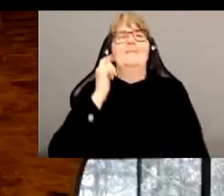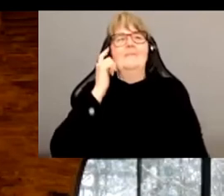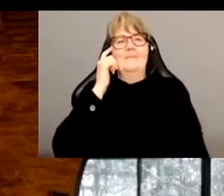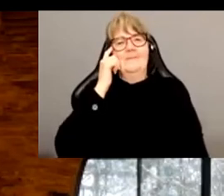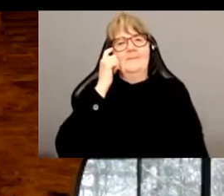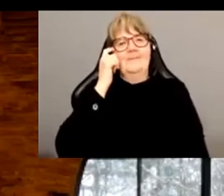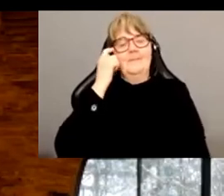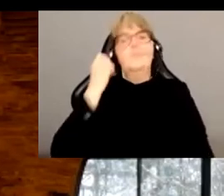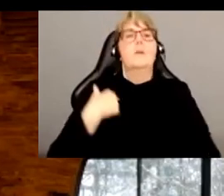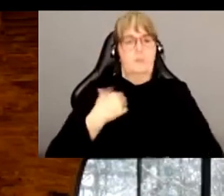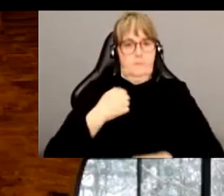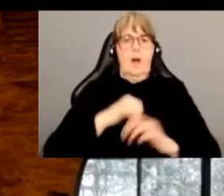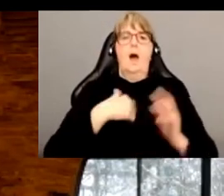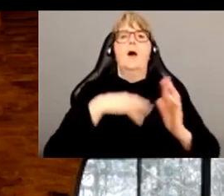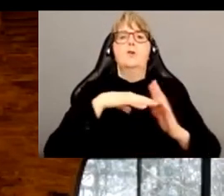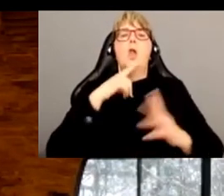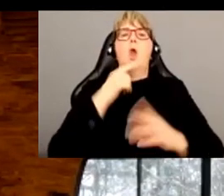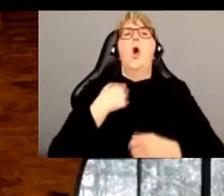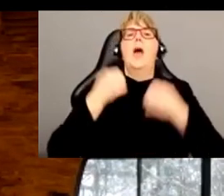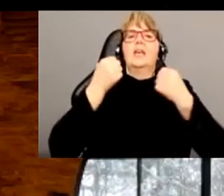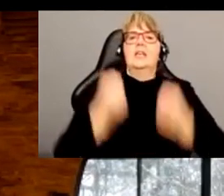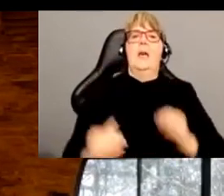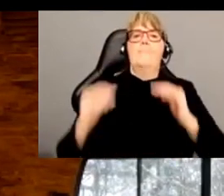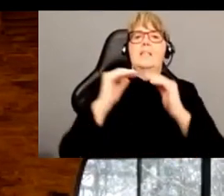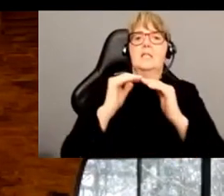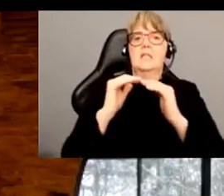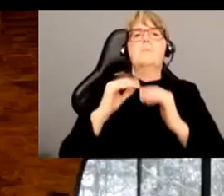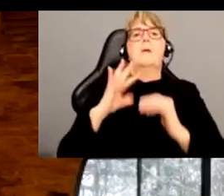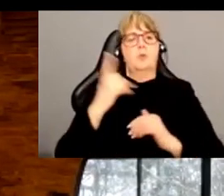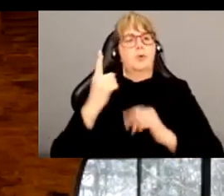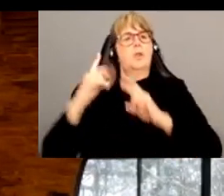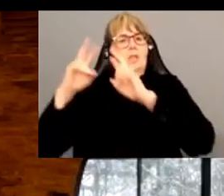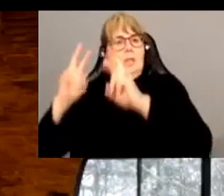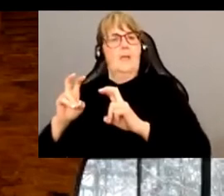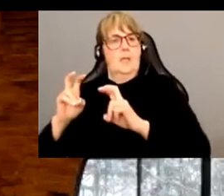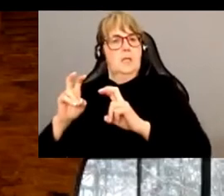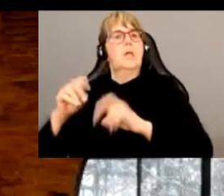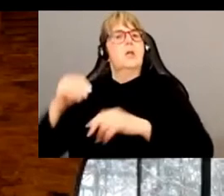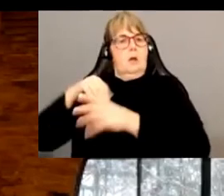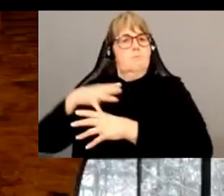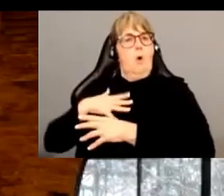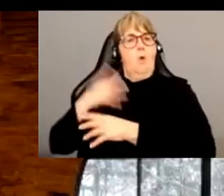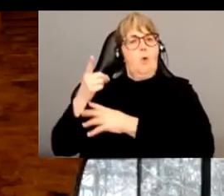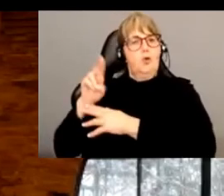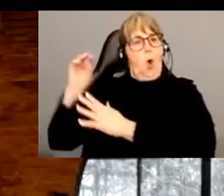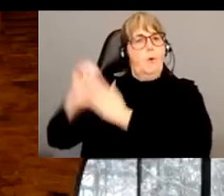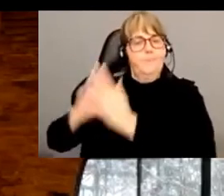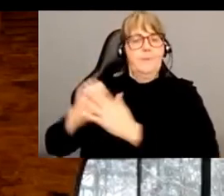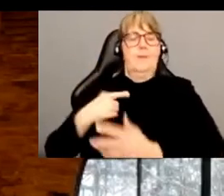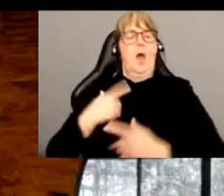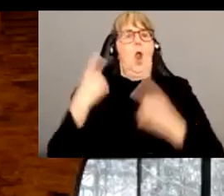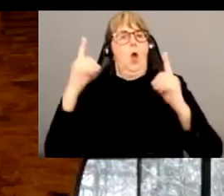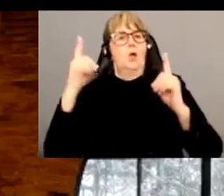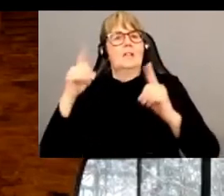Donc oui, j'ai travaillé sur l'article que porte sur le capacitisme,'était une des thématiques aussi de mes recherches doctorales et j'étais content d'avoir l'occasion de